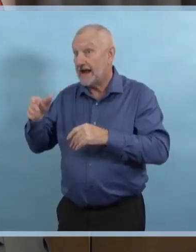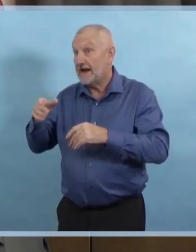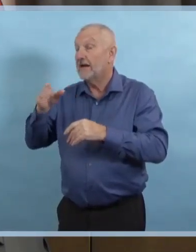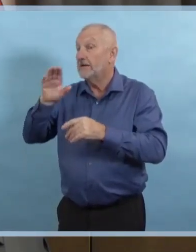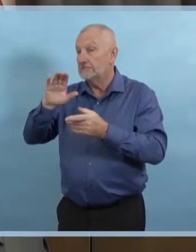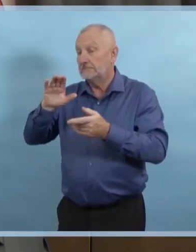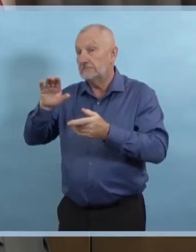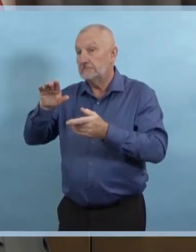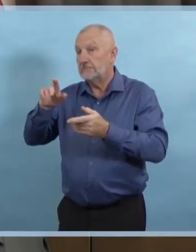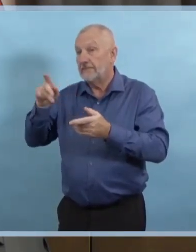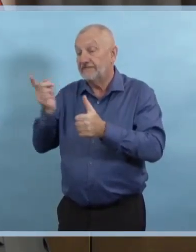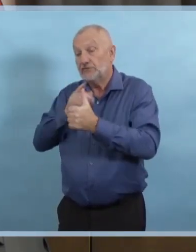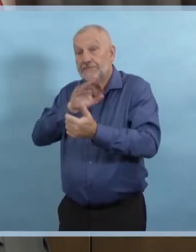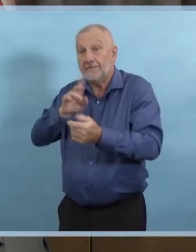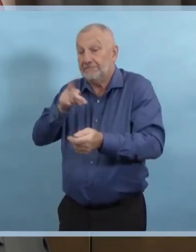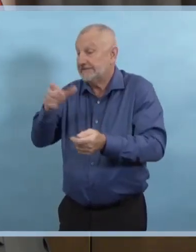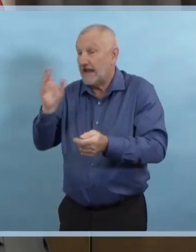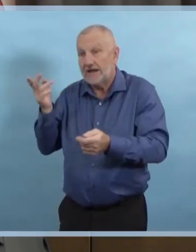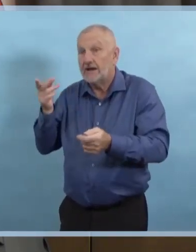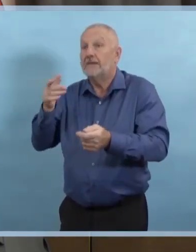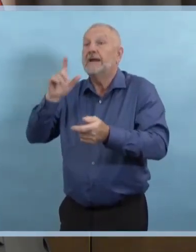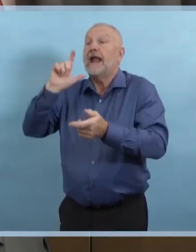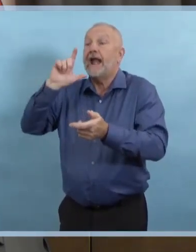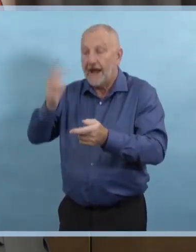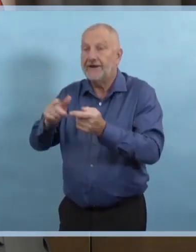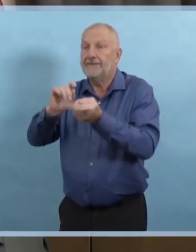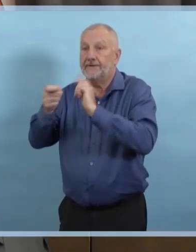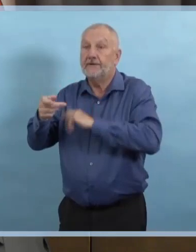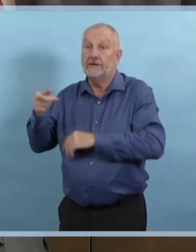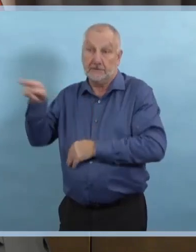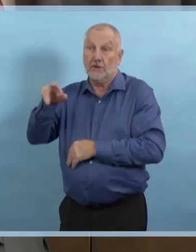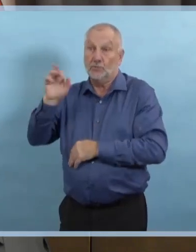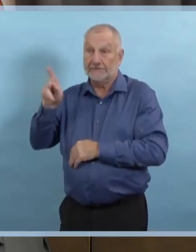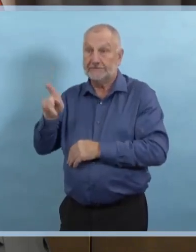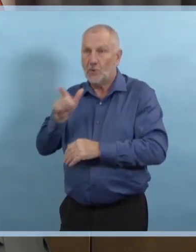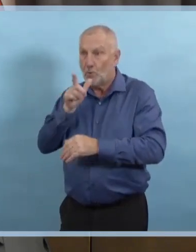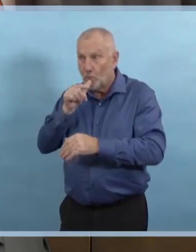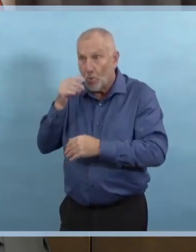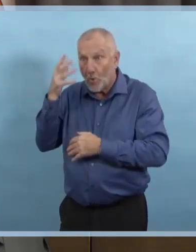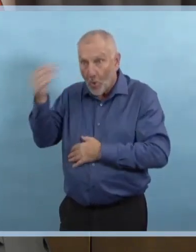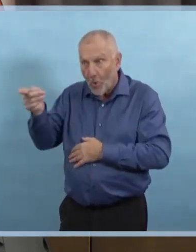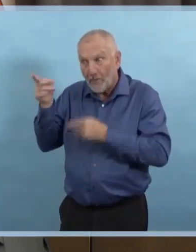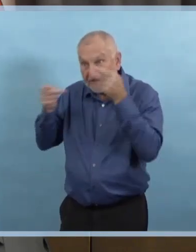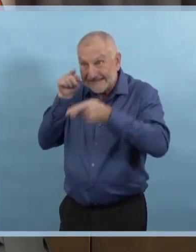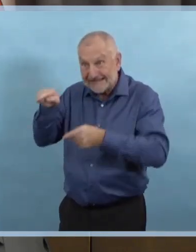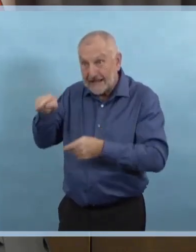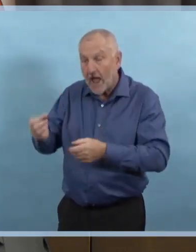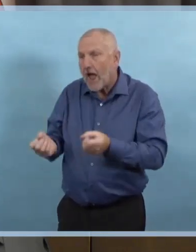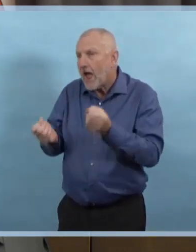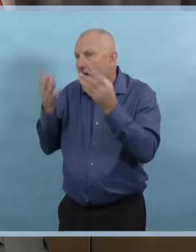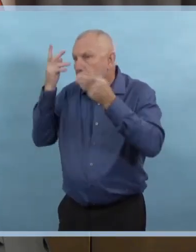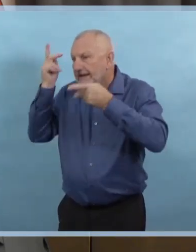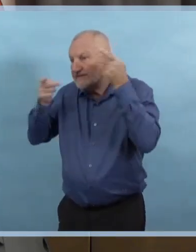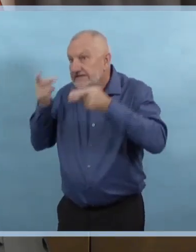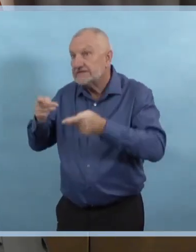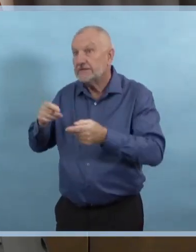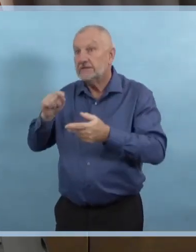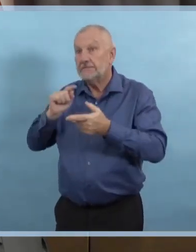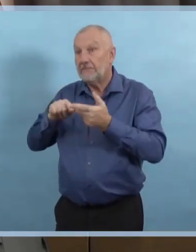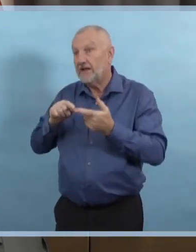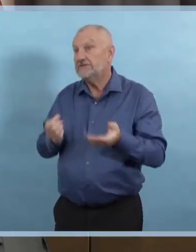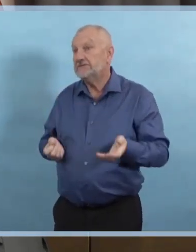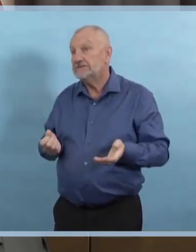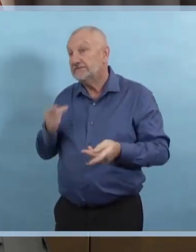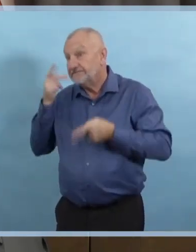visiteurs, le nombre de visiteurs et les pratiques lors des visites. Donc, je peux vous dire que je sais que la